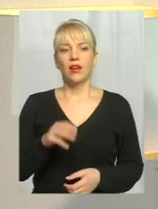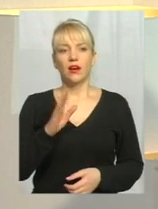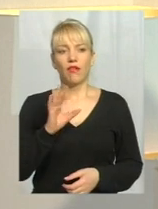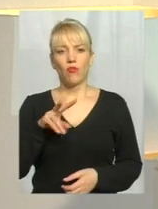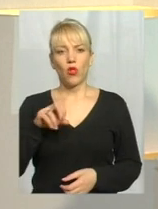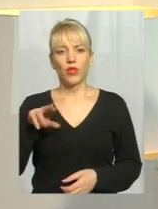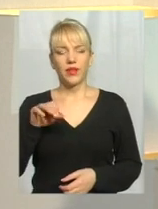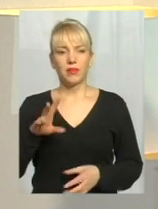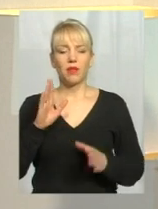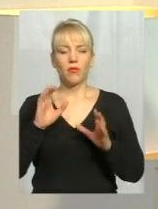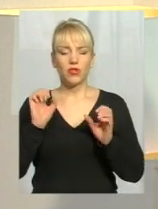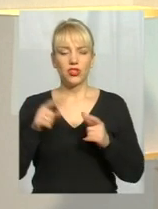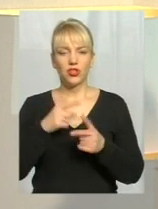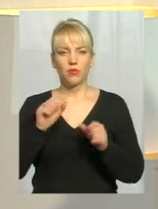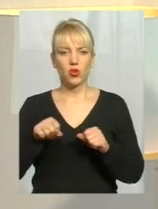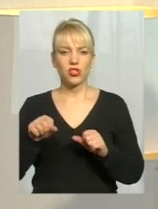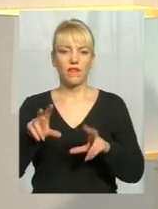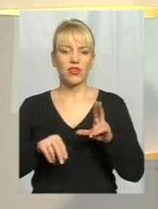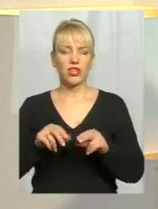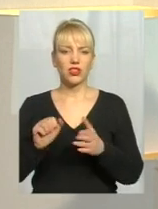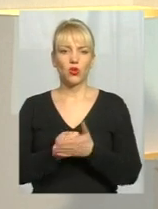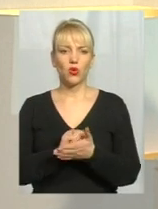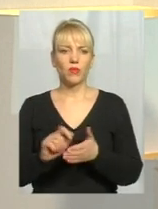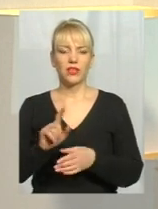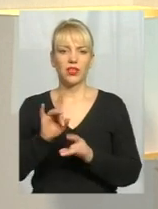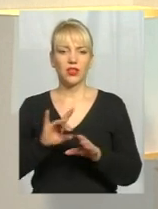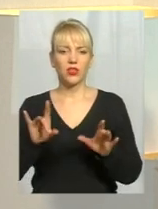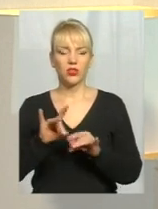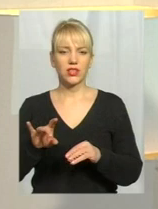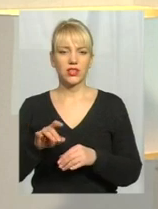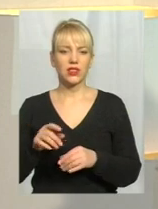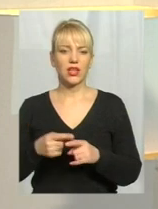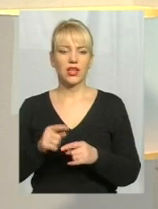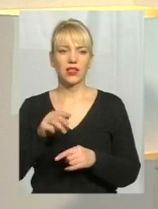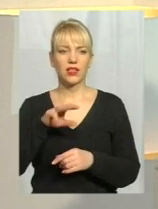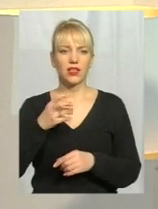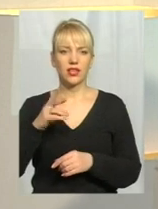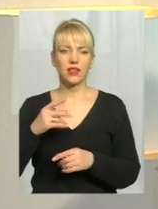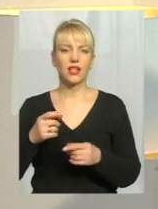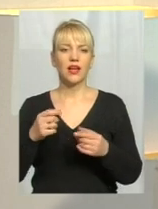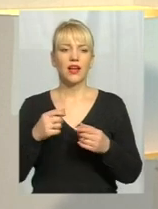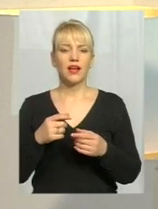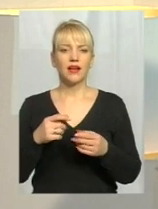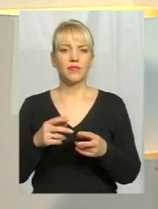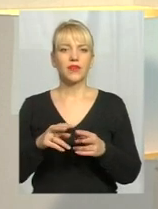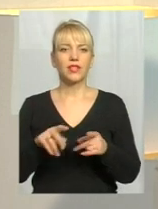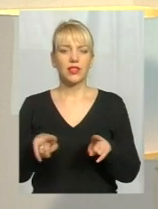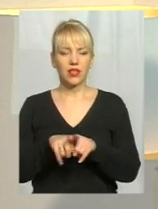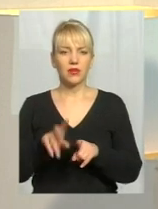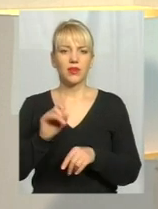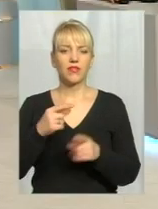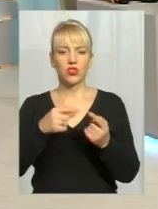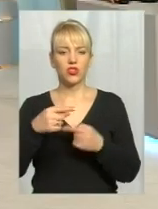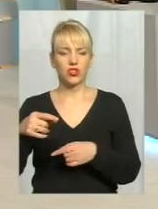можна вважати документ, про який щойно розказала пані Тетяна, типовим для інших районів нашої області? Фактично в